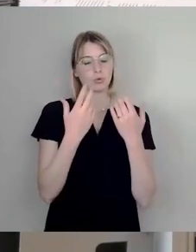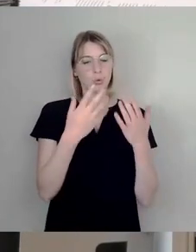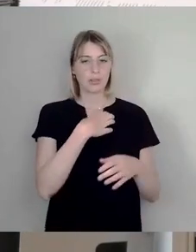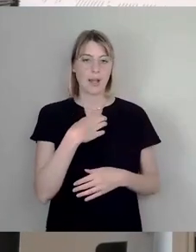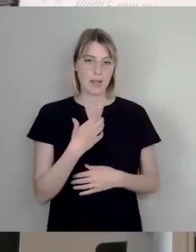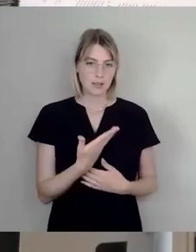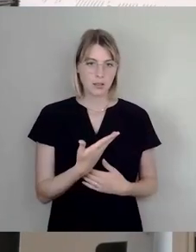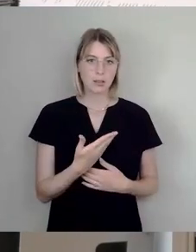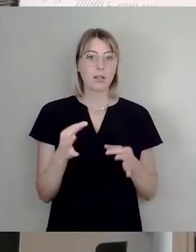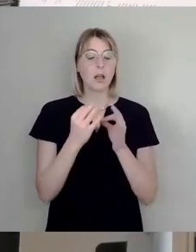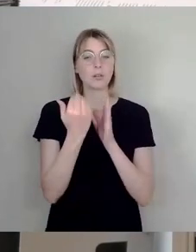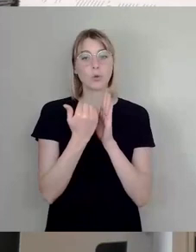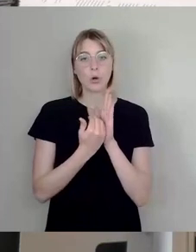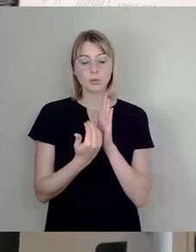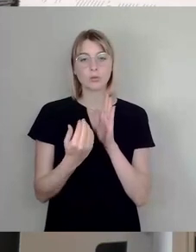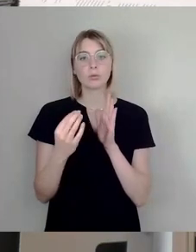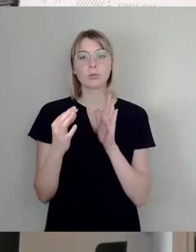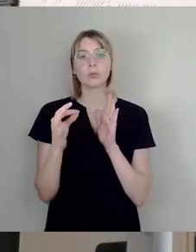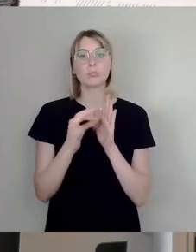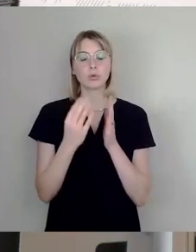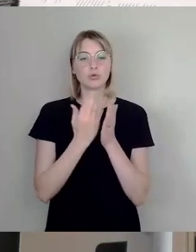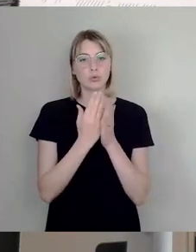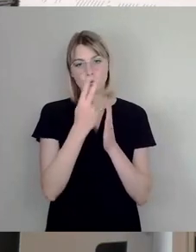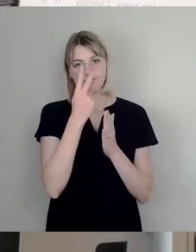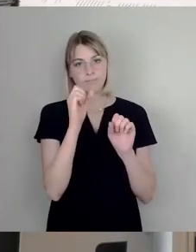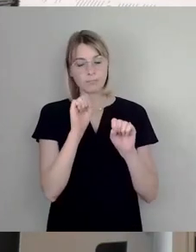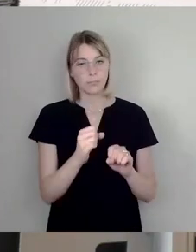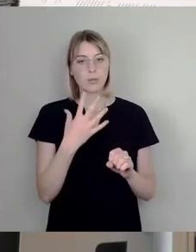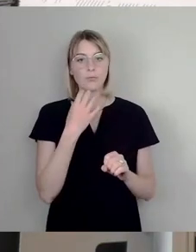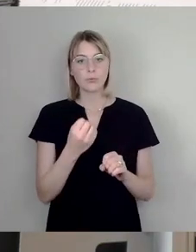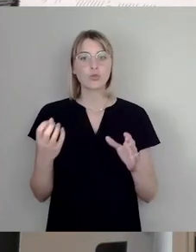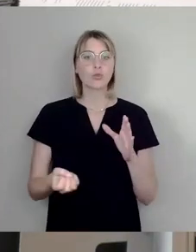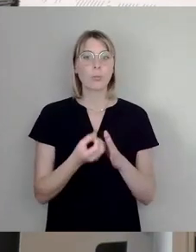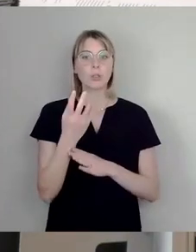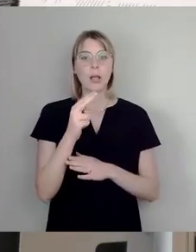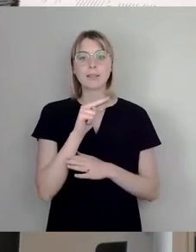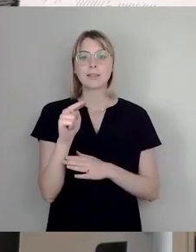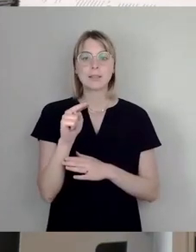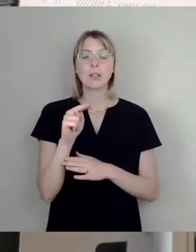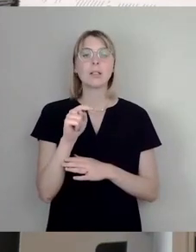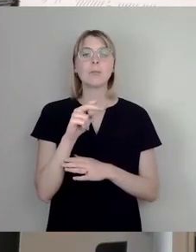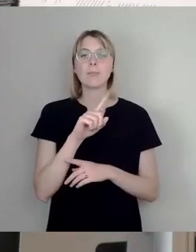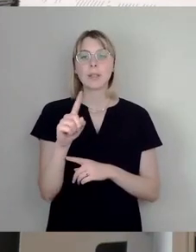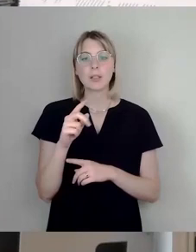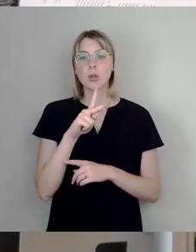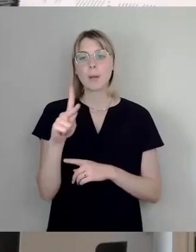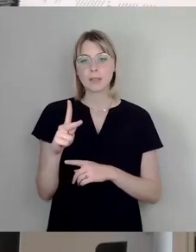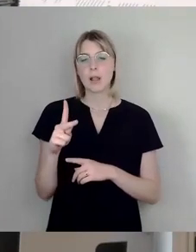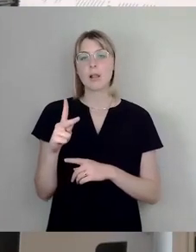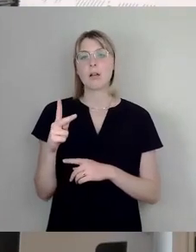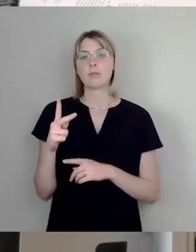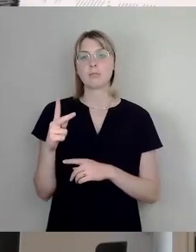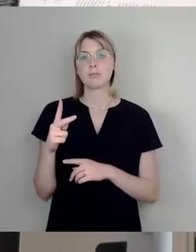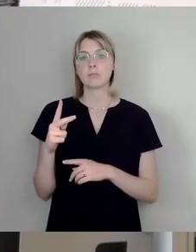Tagesordnungspunkt sicherlich entnommen haben, geht es mir um spontane, nicht kommerzielle Open Air Veranstaltungen. Vielen Dank für die Möglichkeit, Ihnen heute